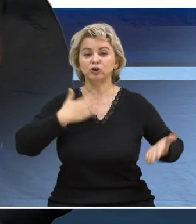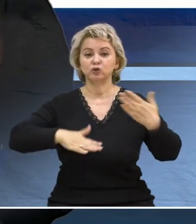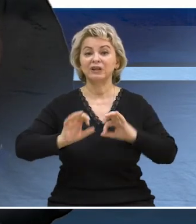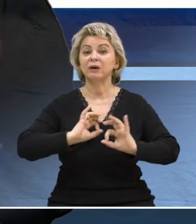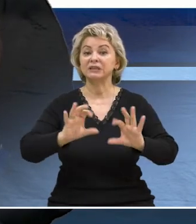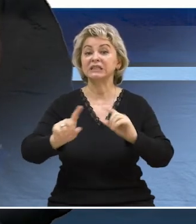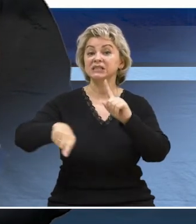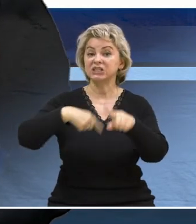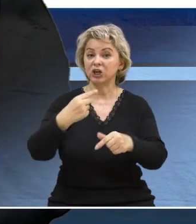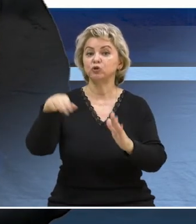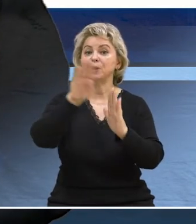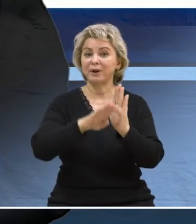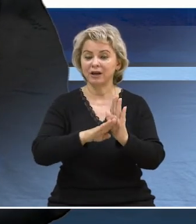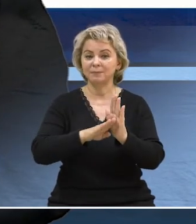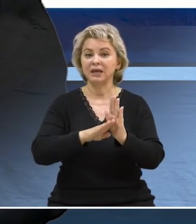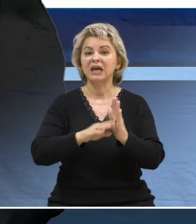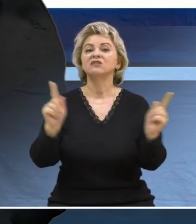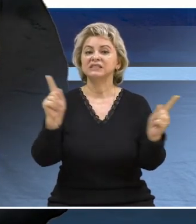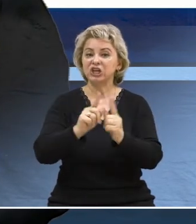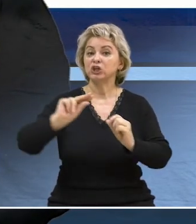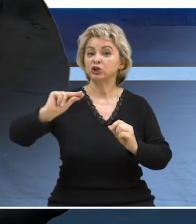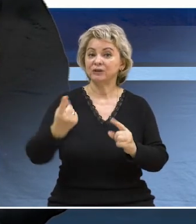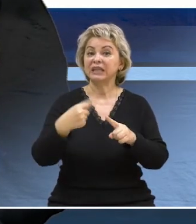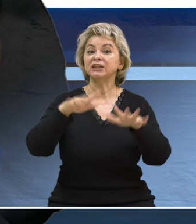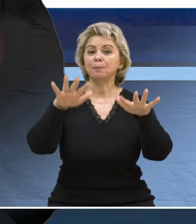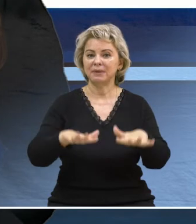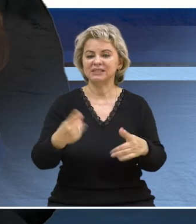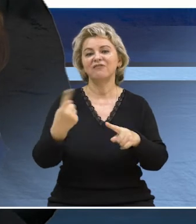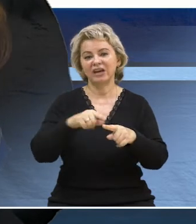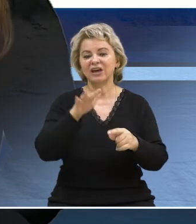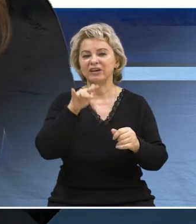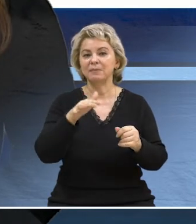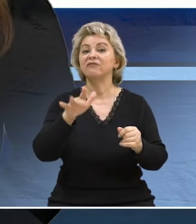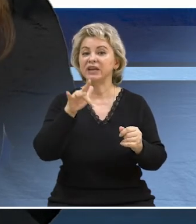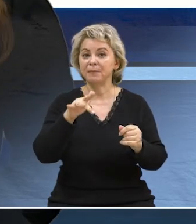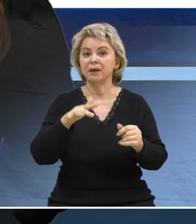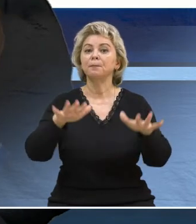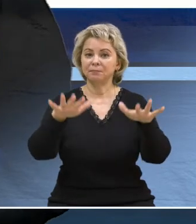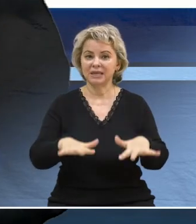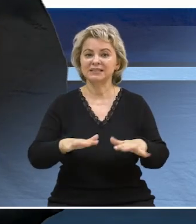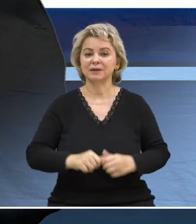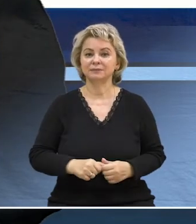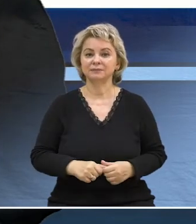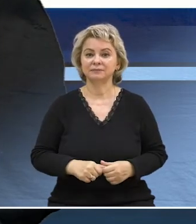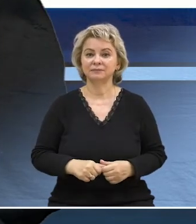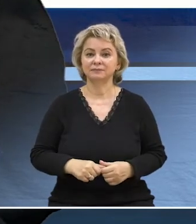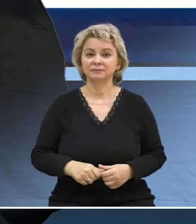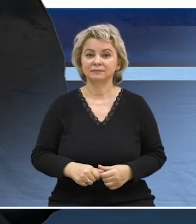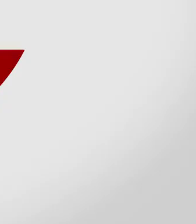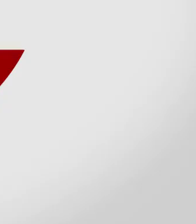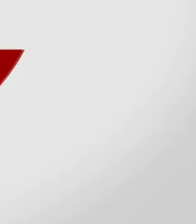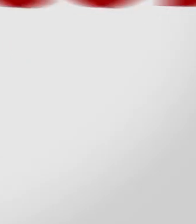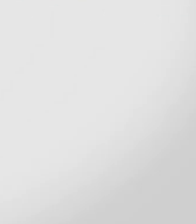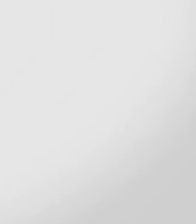о которых с удовольствием расскажем в нашей следующей программе. Встретимся в четверг на этом же месте в это же время. «Время местное».